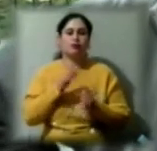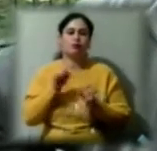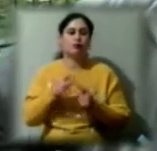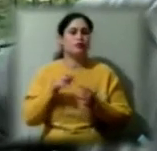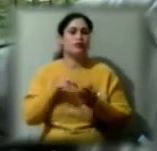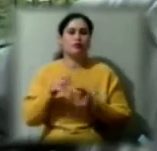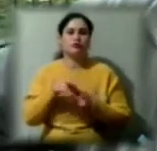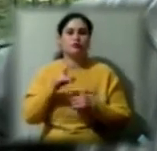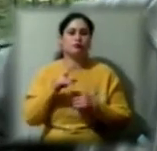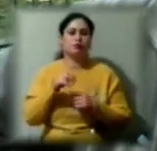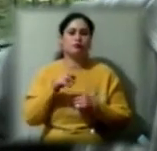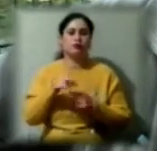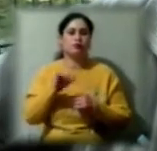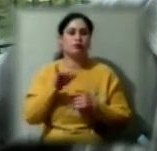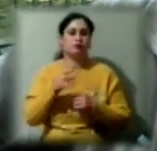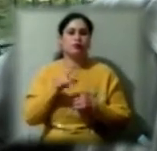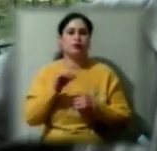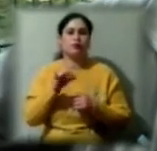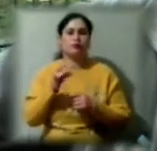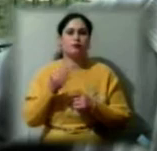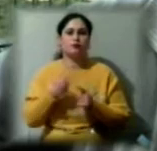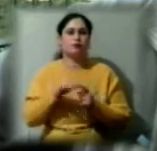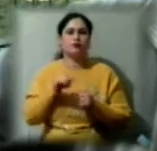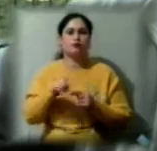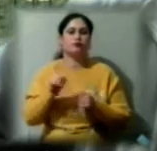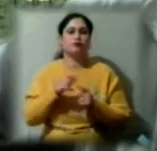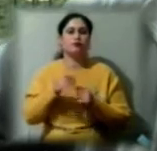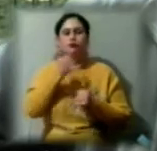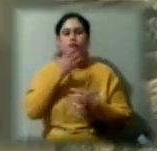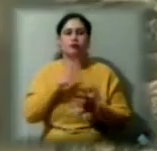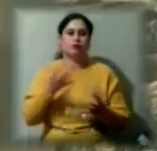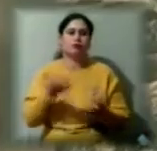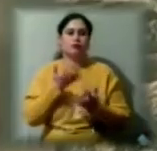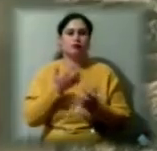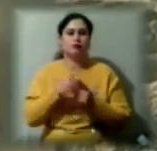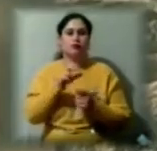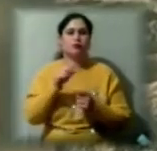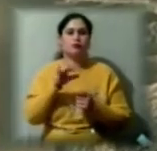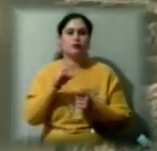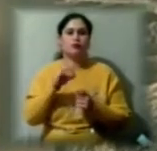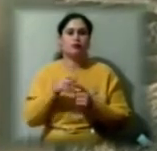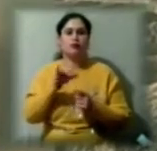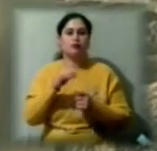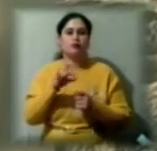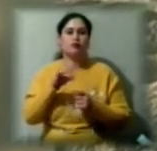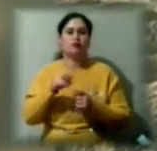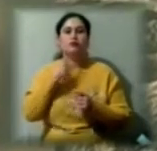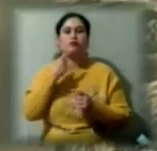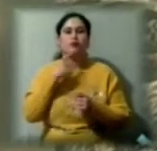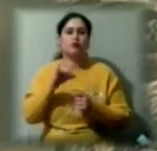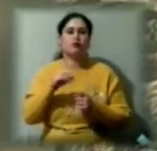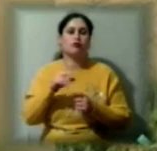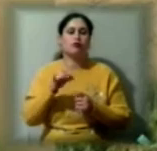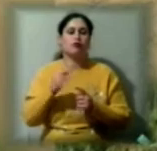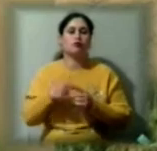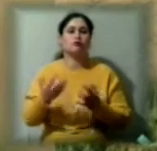музейної колекції, через те, що вона не може бути збережено і експоновано. Сергій Нємцев говорить, що основа колекції – знахідки